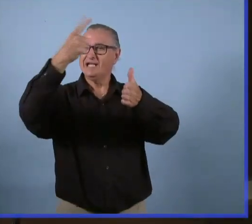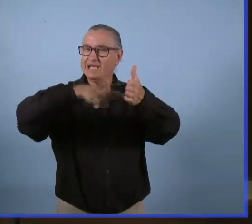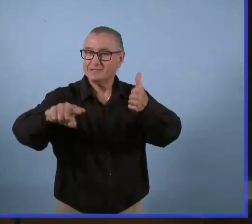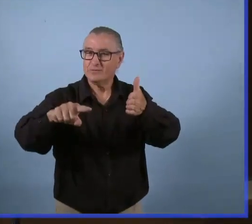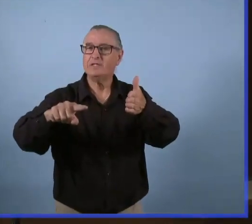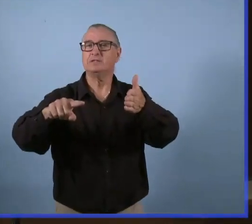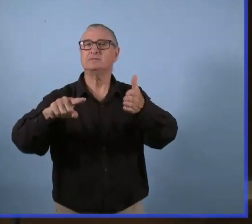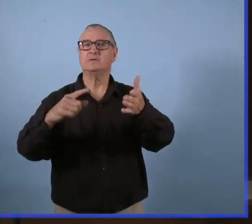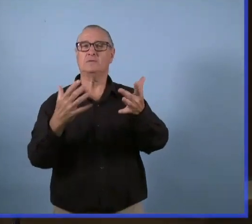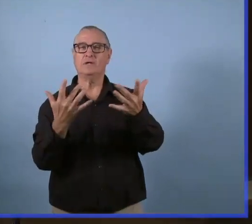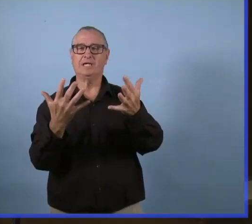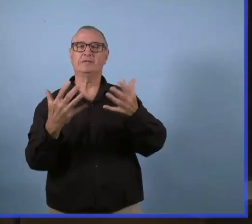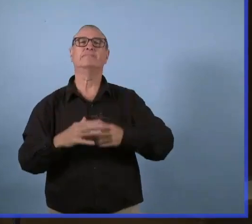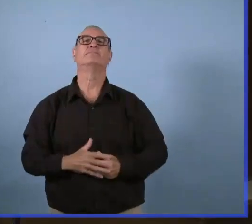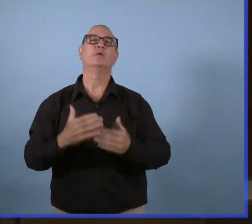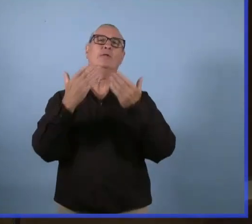prochaine.